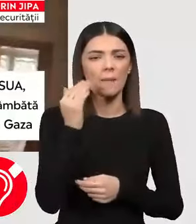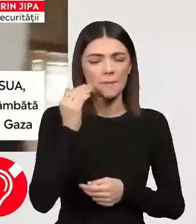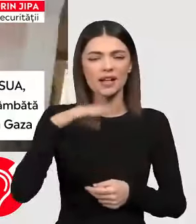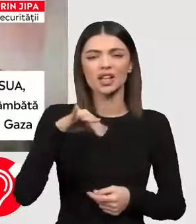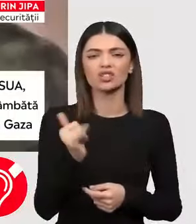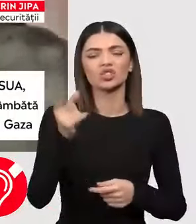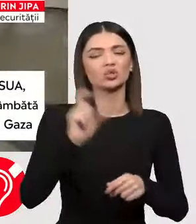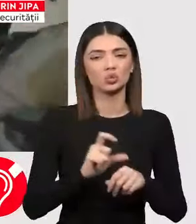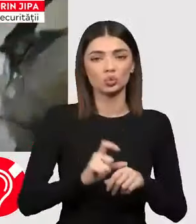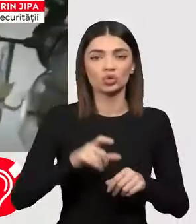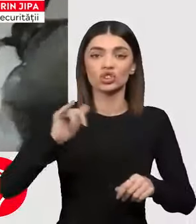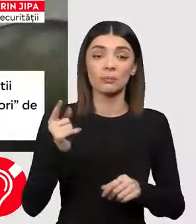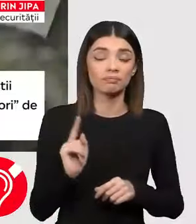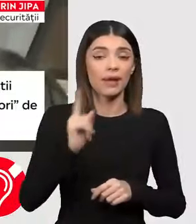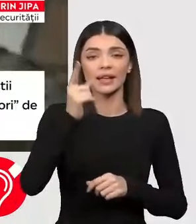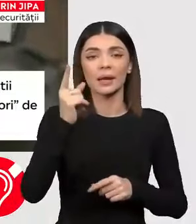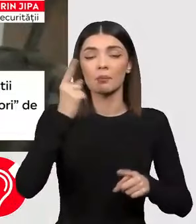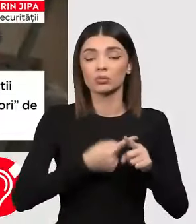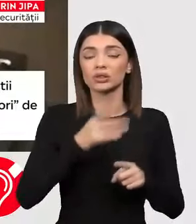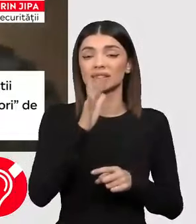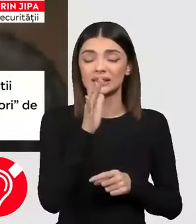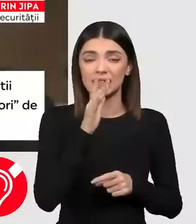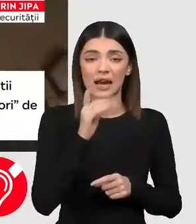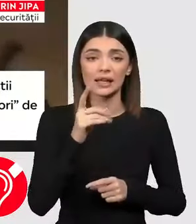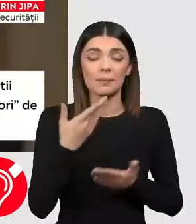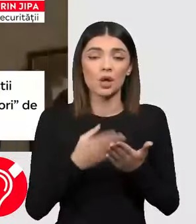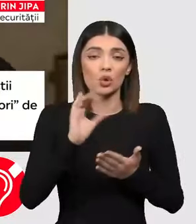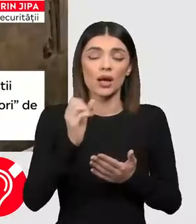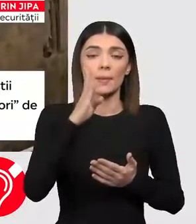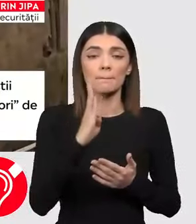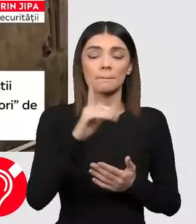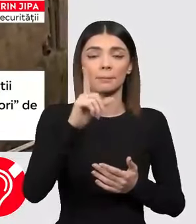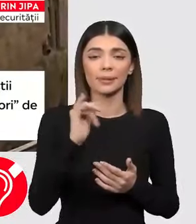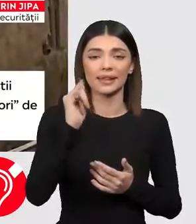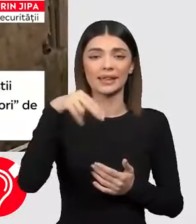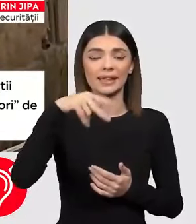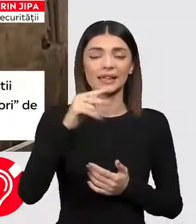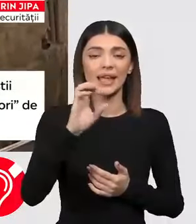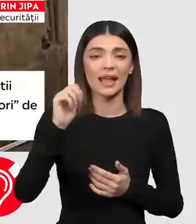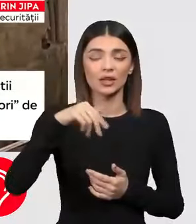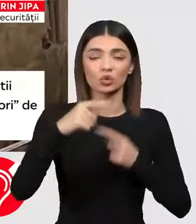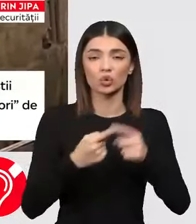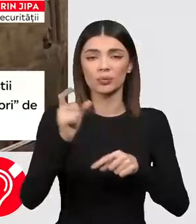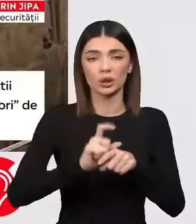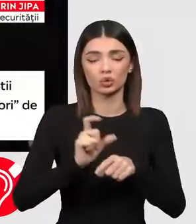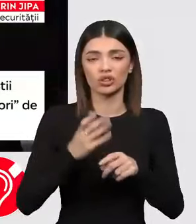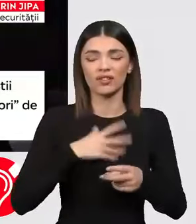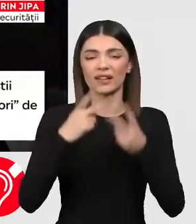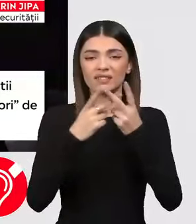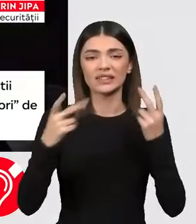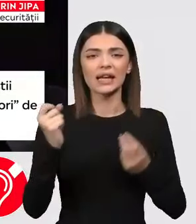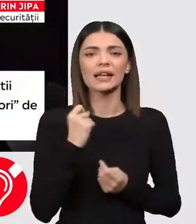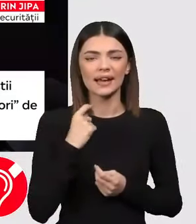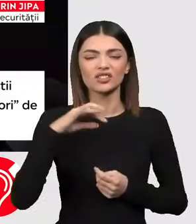și Turcia, mai departe și Israel, deoarece Blinken după Turcia va merge atât în